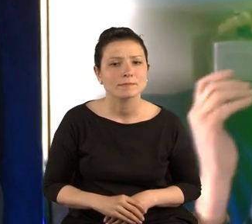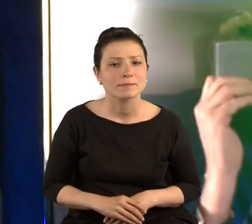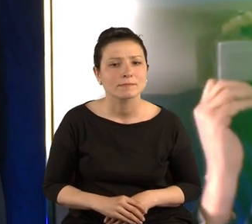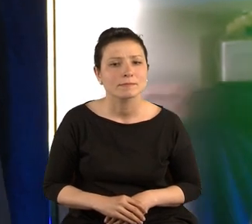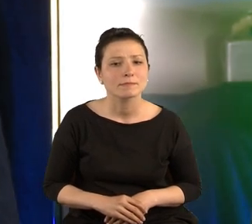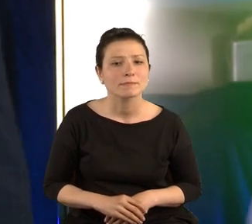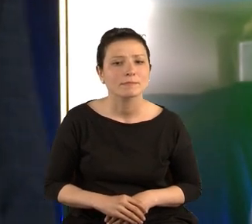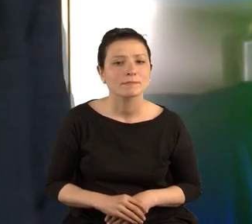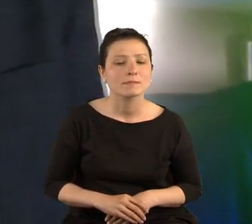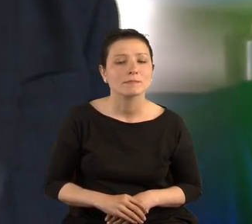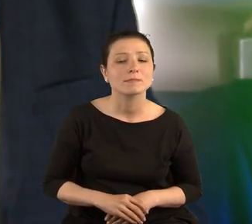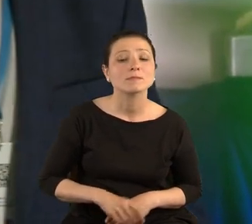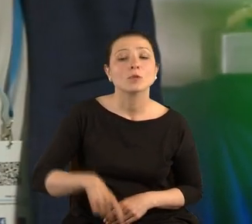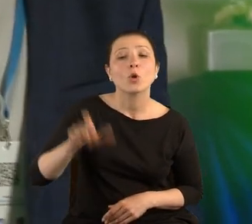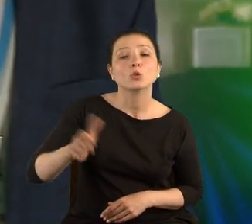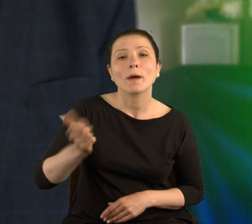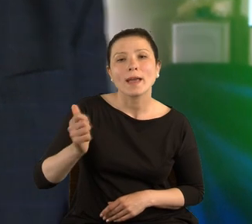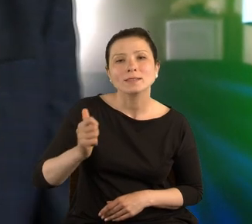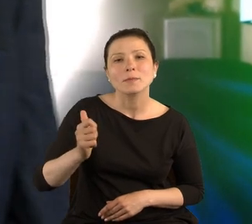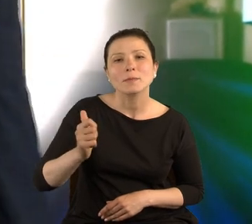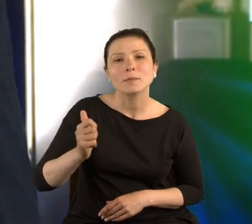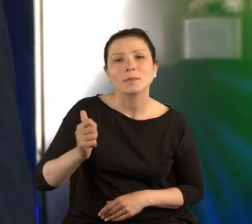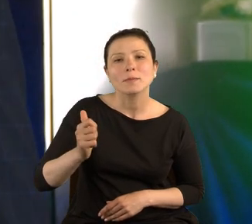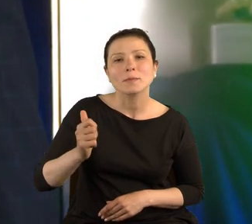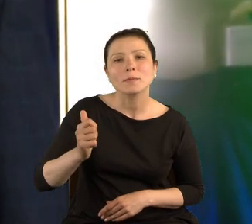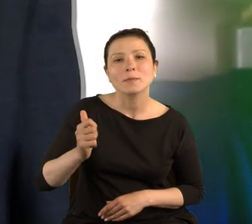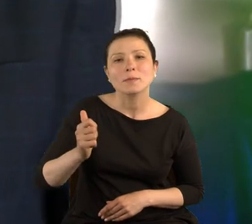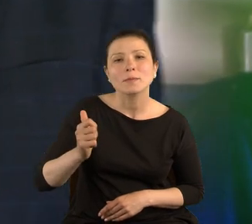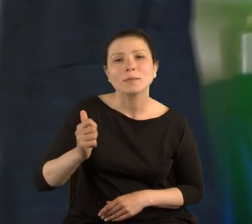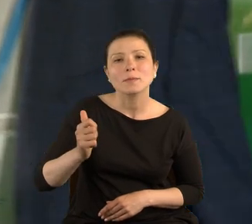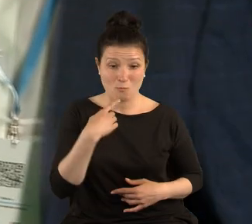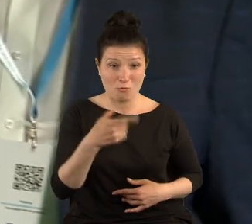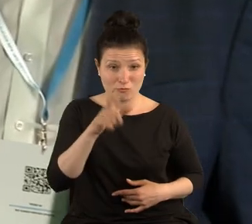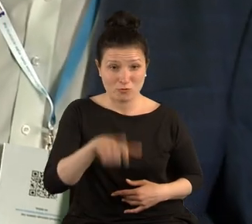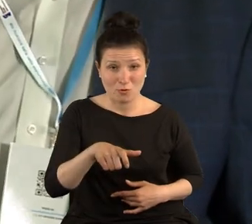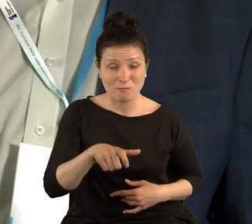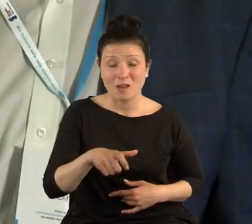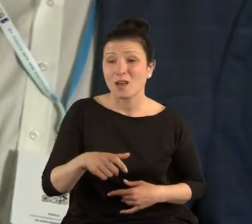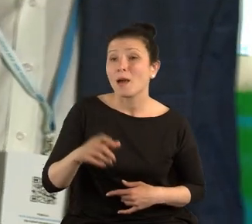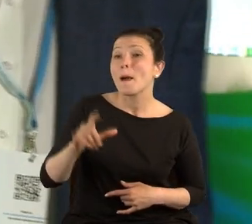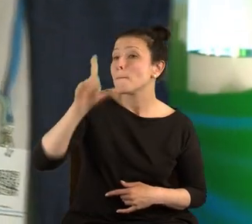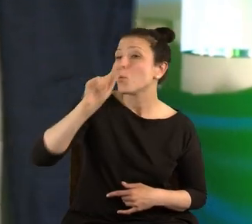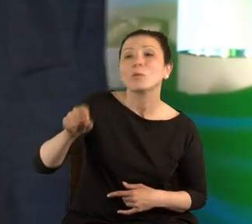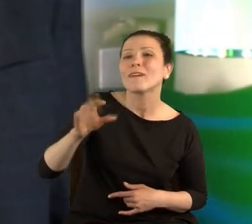Specjalista odmowy ciała powie ci, co się dzieje z Putinem.